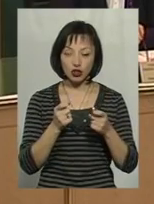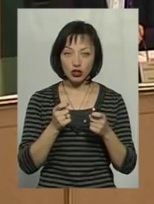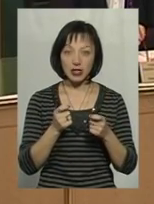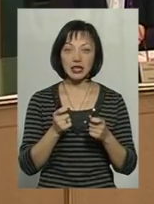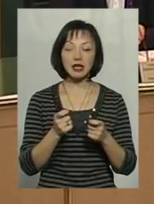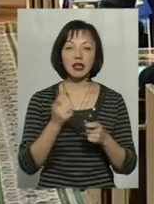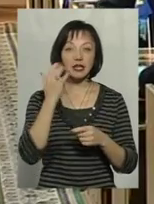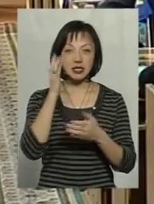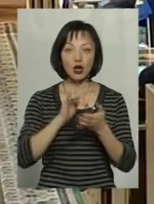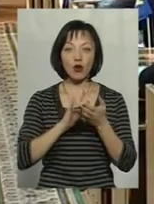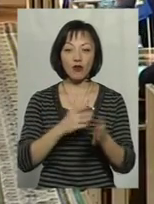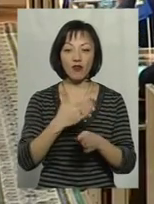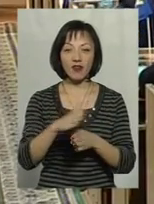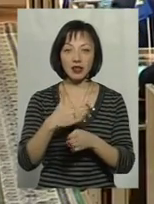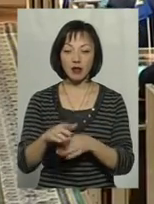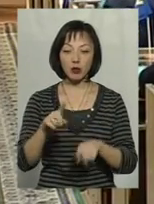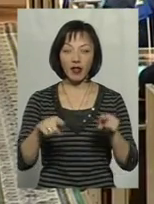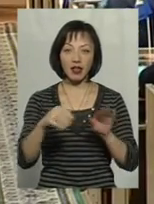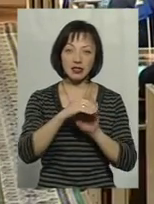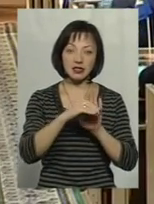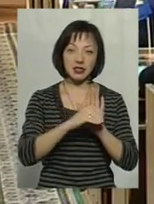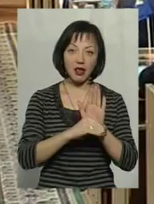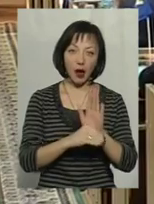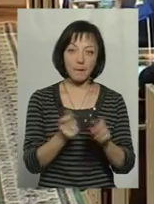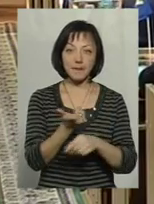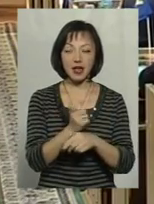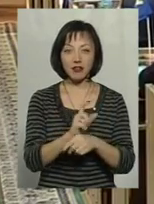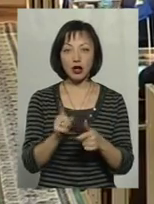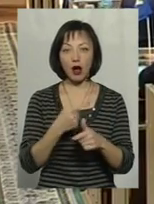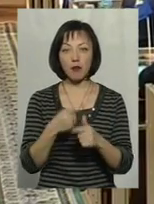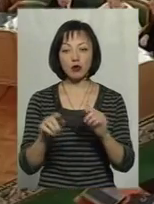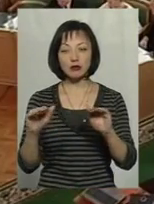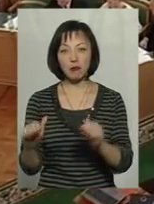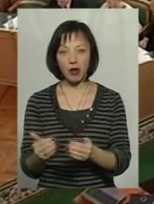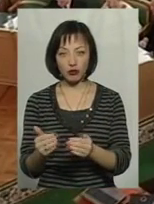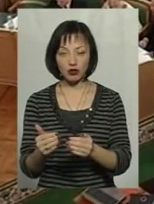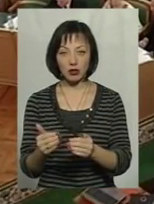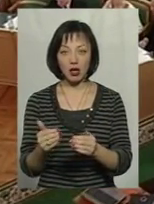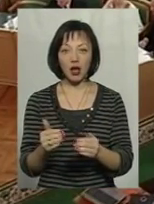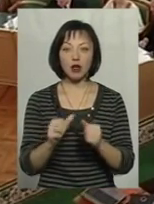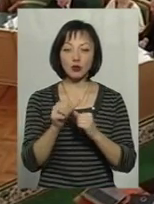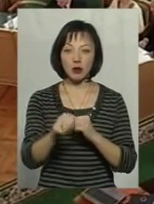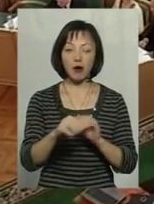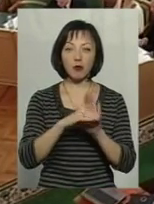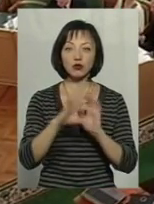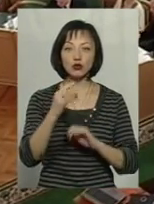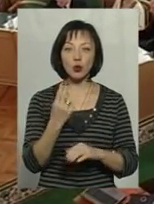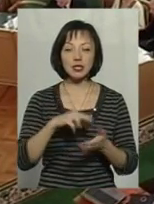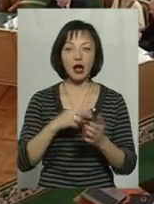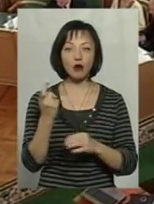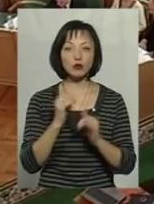адже цільові видатки по деяких статтях або ж перевищені, або ж суттєво зменшені. Зокрема, в програмі соціально